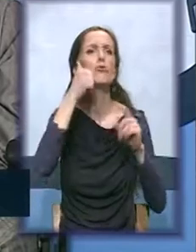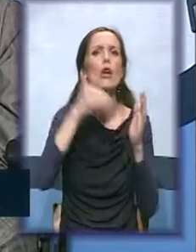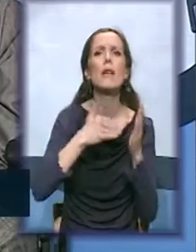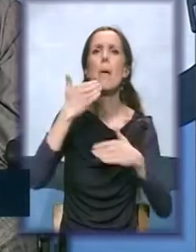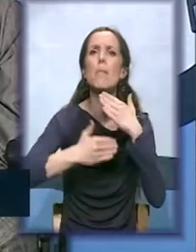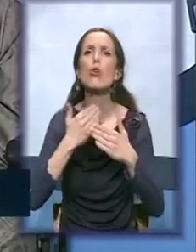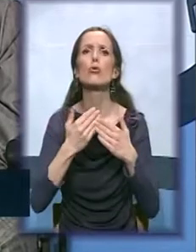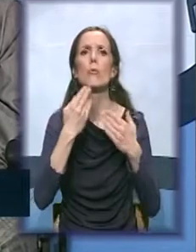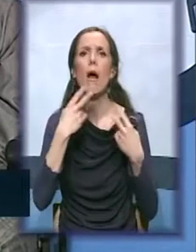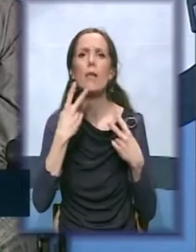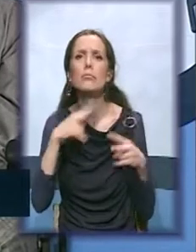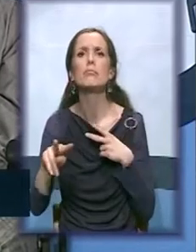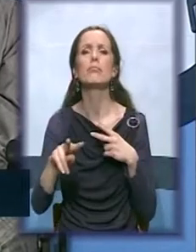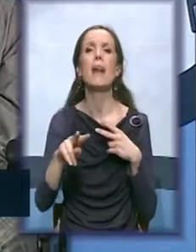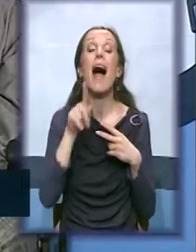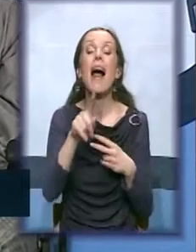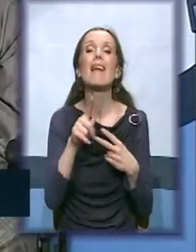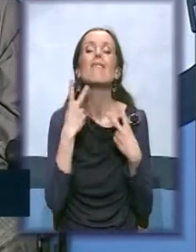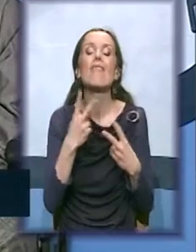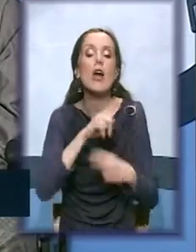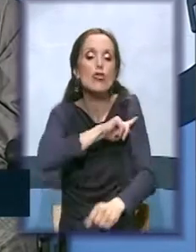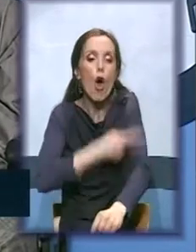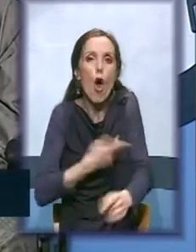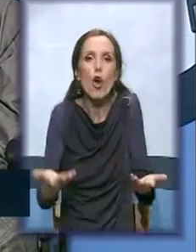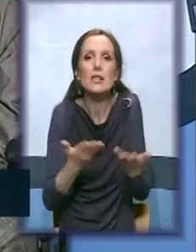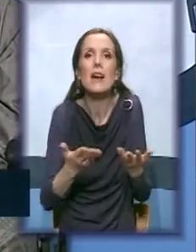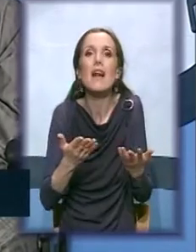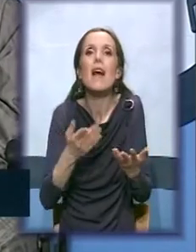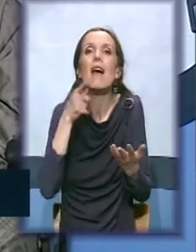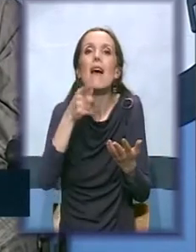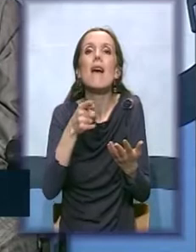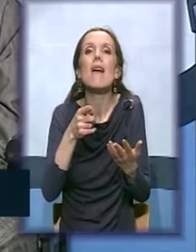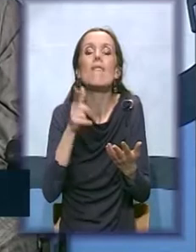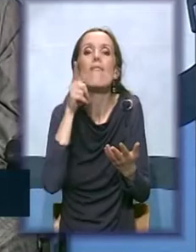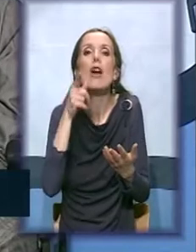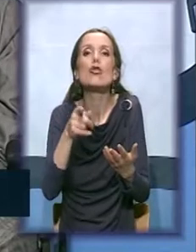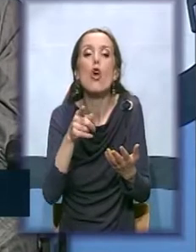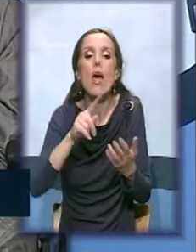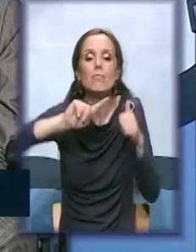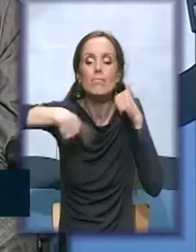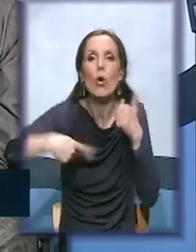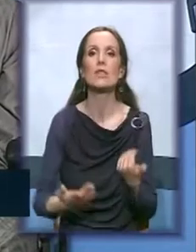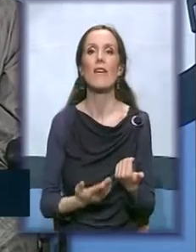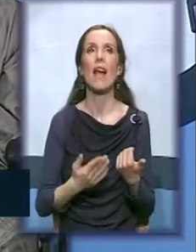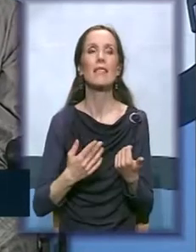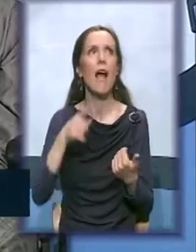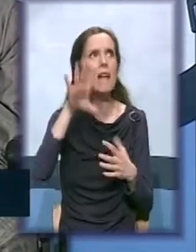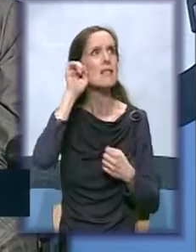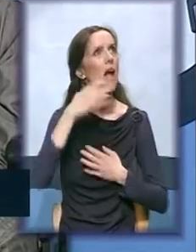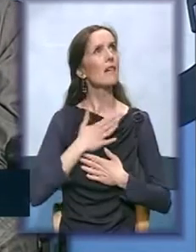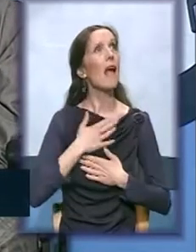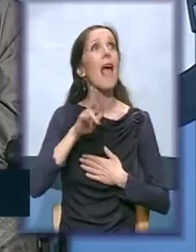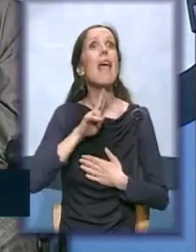Ali je bitno osnažiti, bitno je poznati telefon. Shvatiti da ima neku tu, da imate siguran